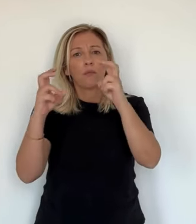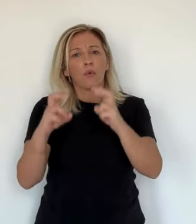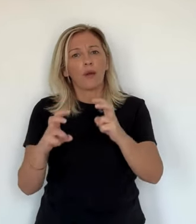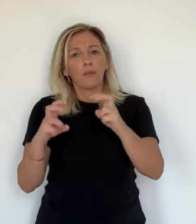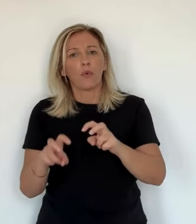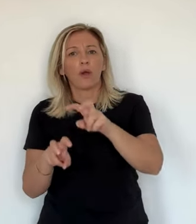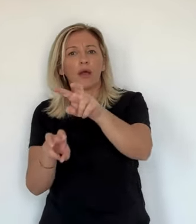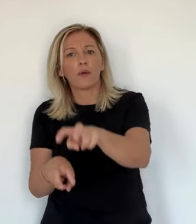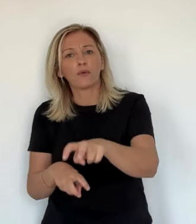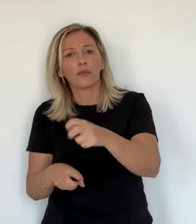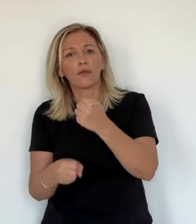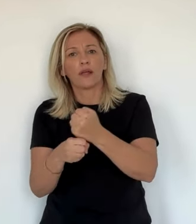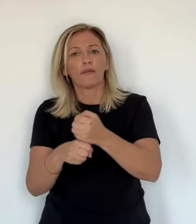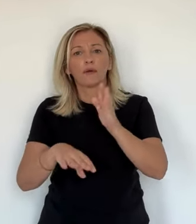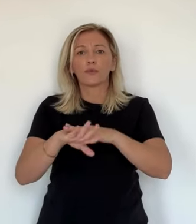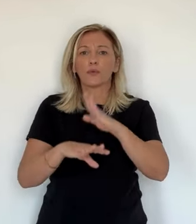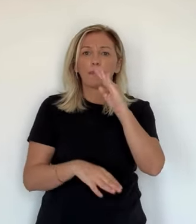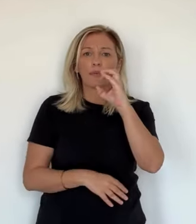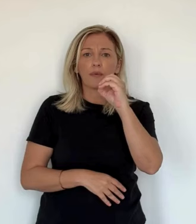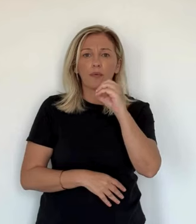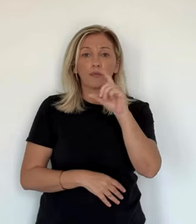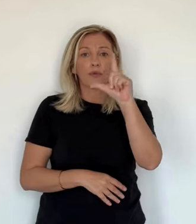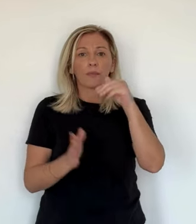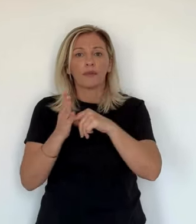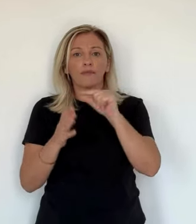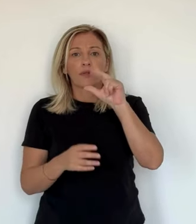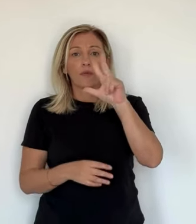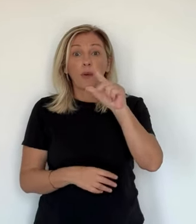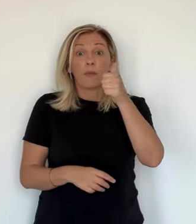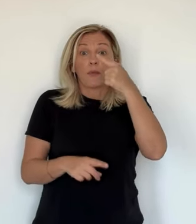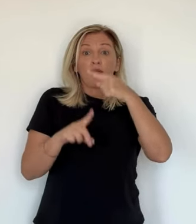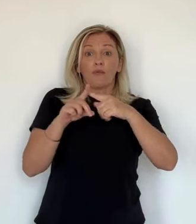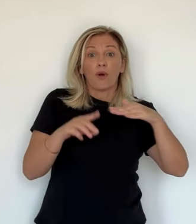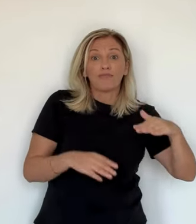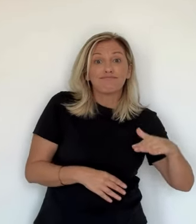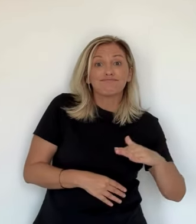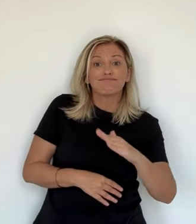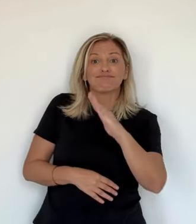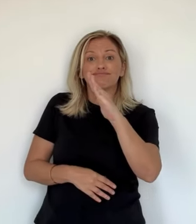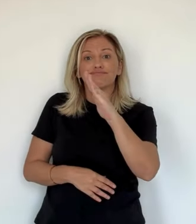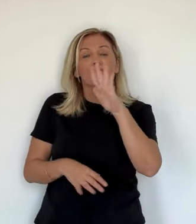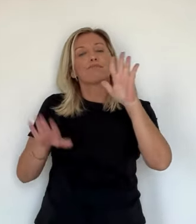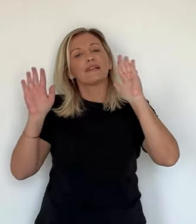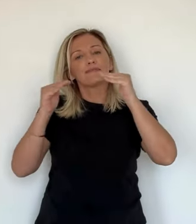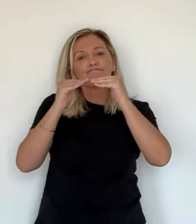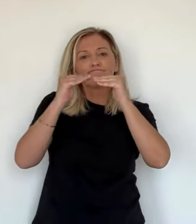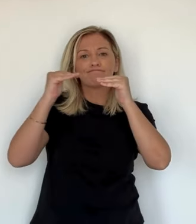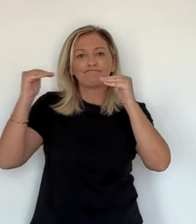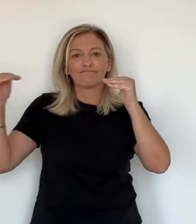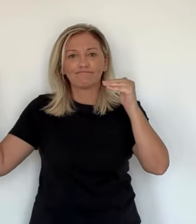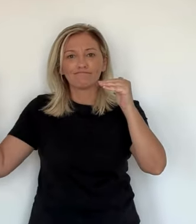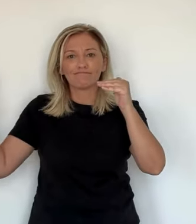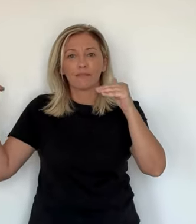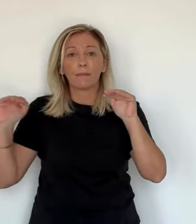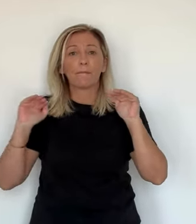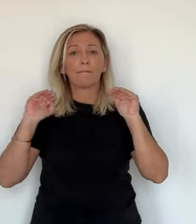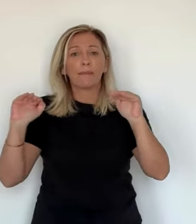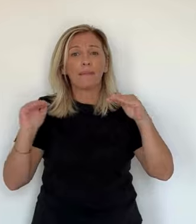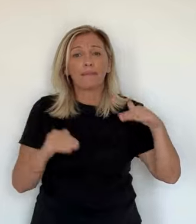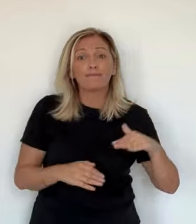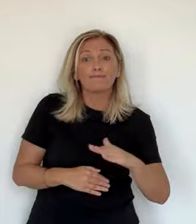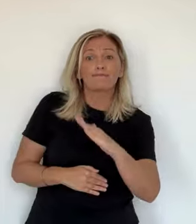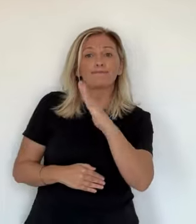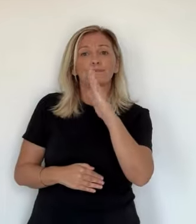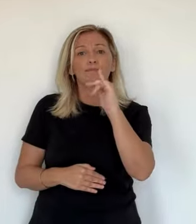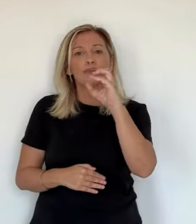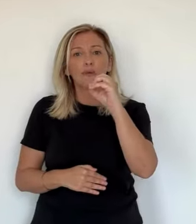agriculture biologique. Et depuis 2023, pour une première année, une stagnation de la courbe de l'évolution de la filière bio. Il n'empêche que la